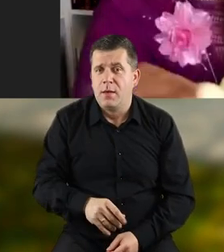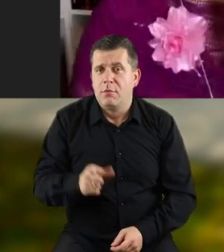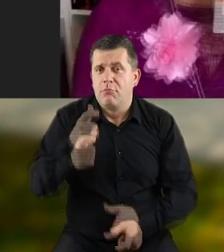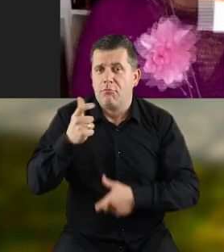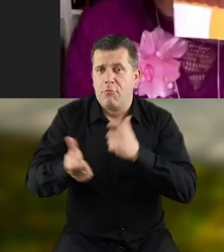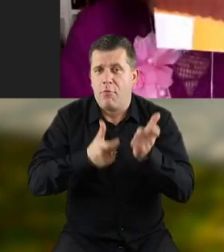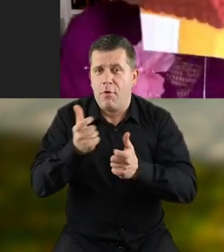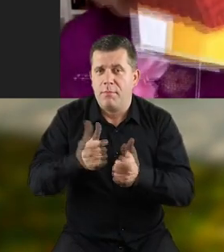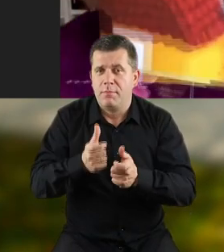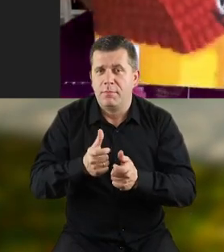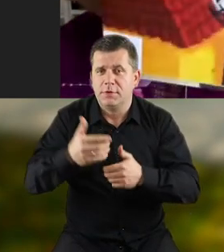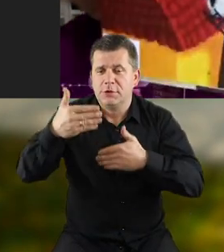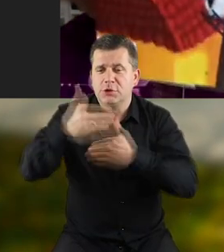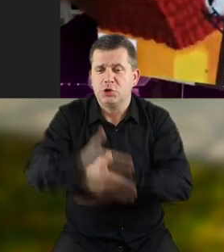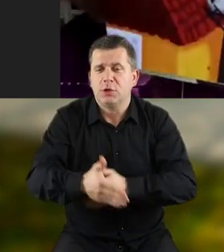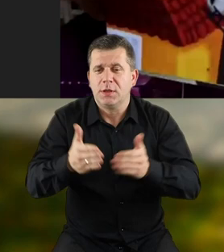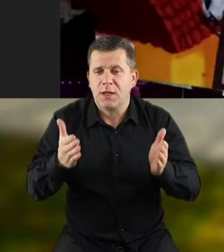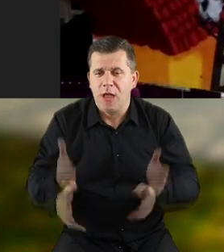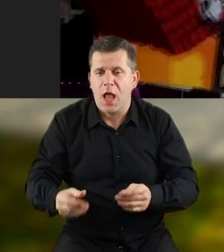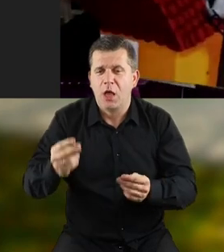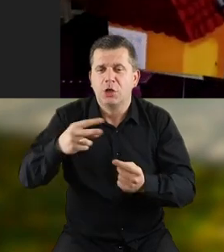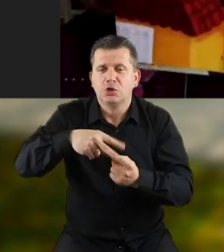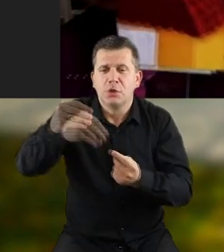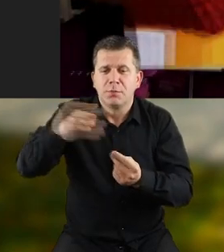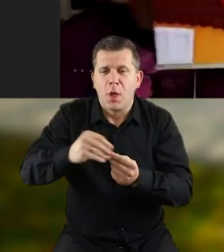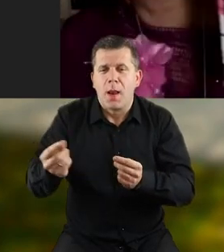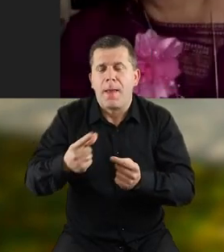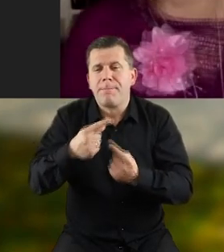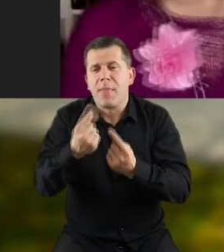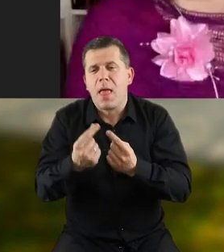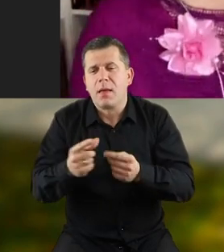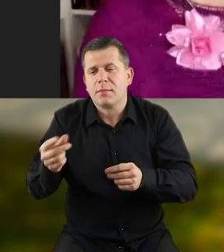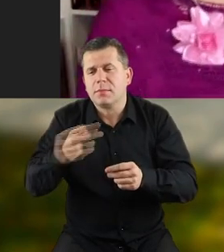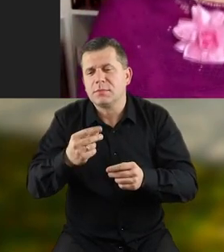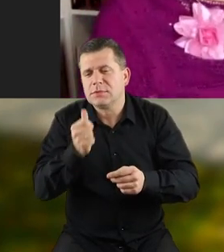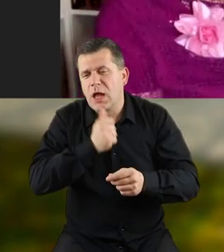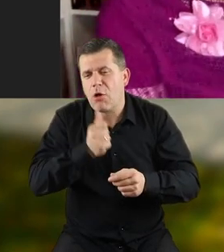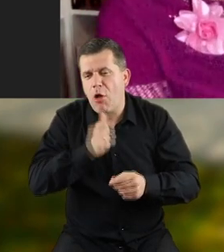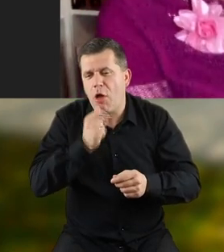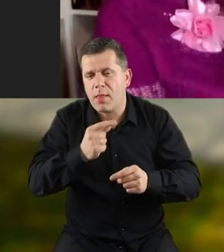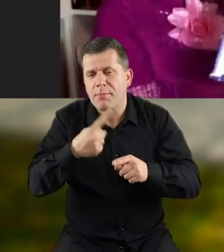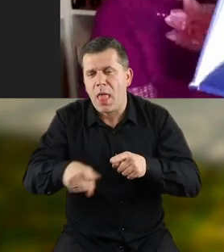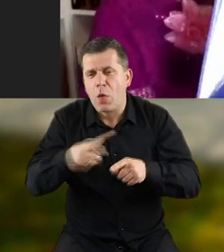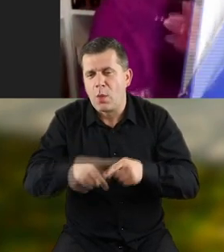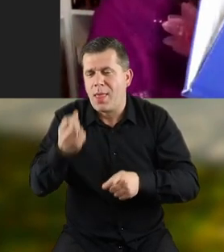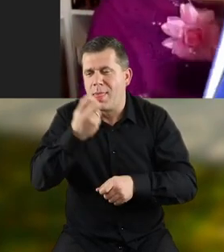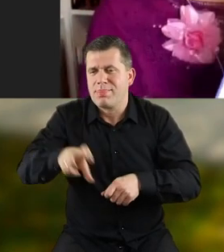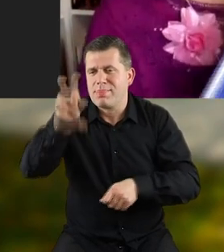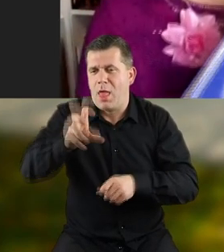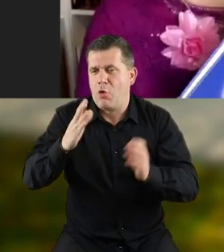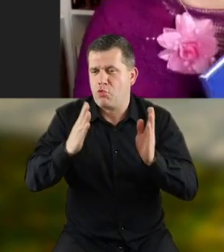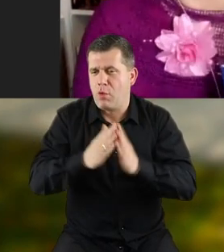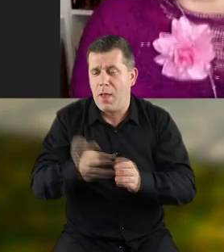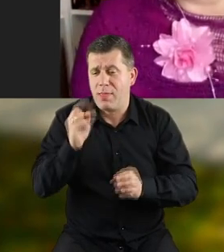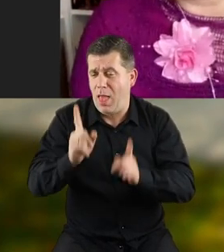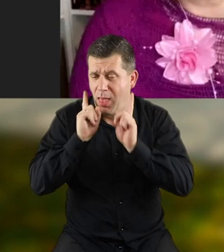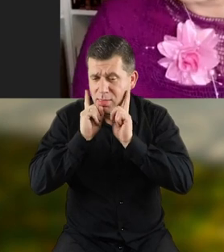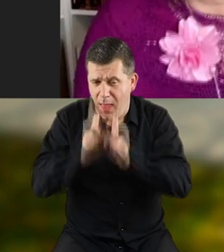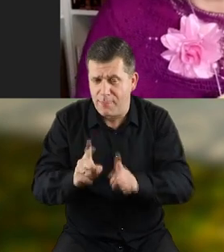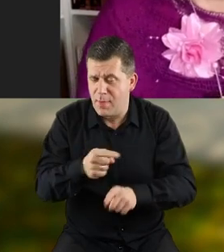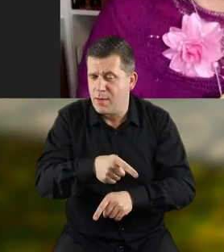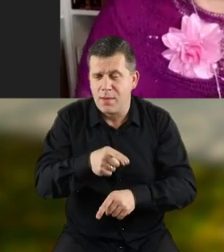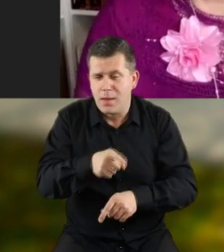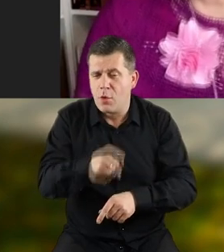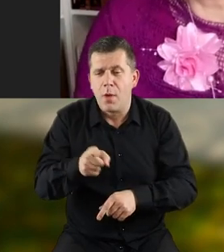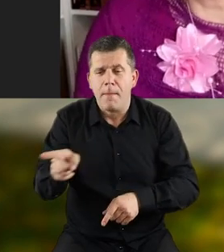zamieściła, umieściła skrzynkę ze szczypiorkiem i z pietruszką na dachu domu. Ale naprawdę nie był to dom Kaja,